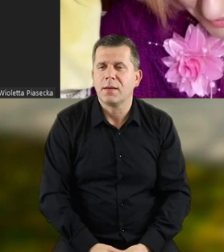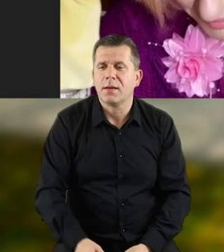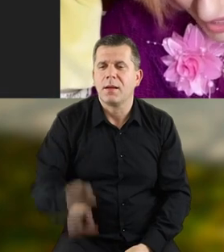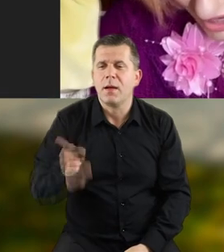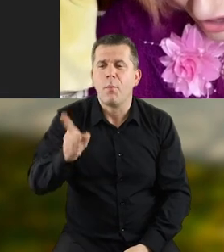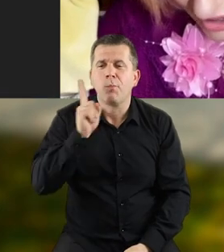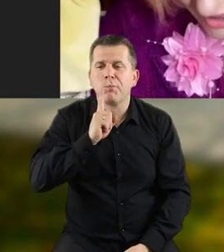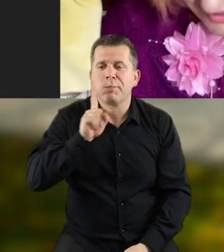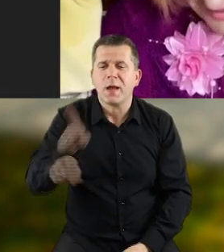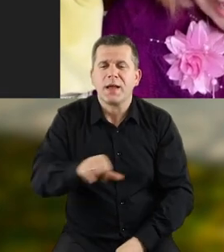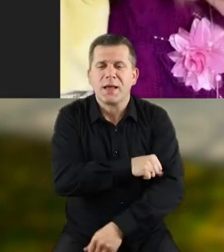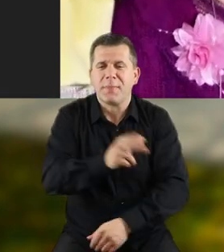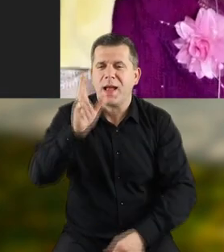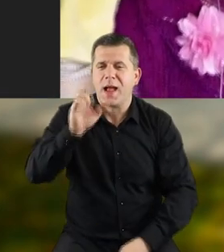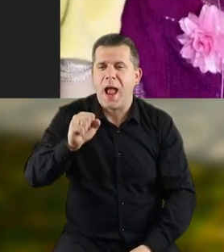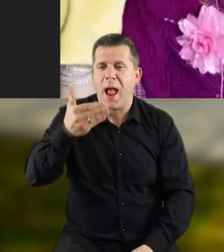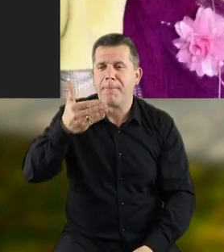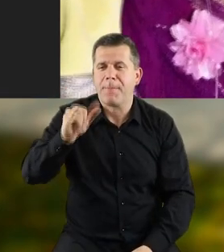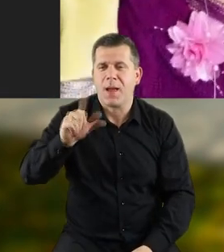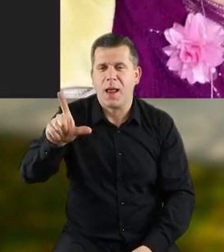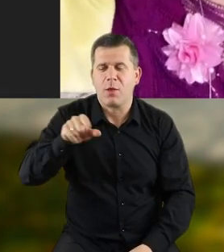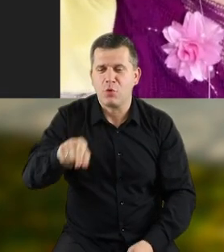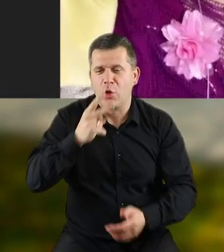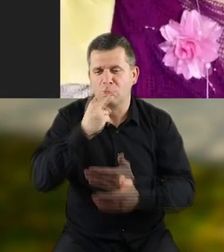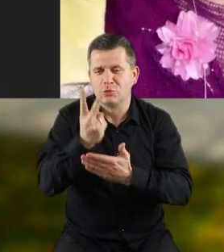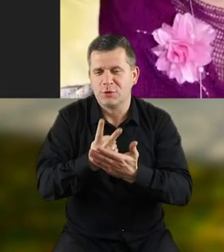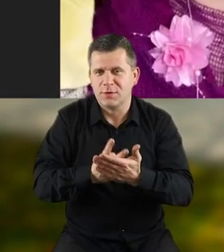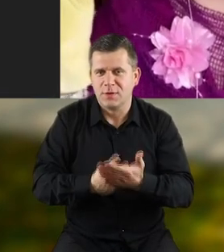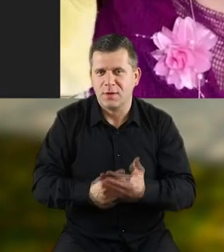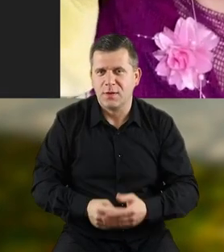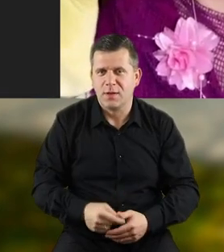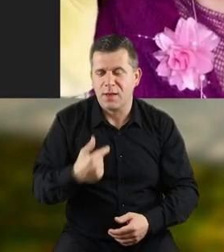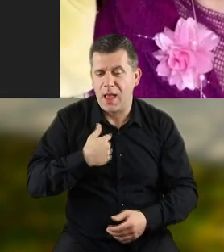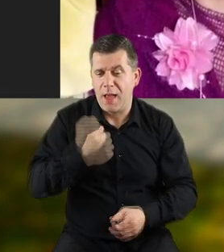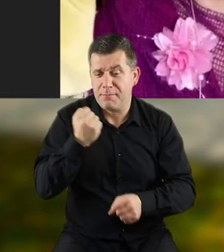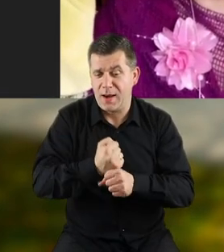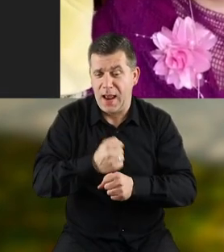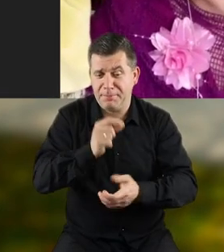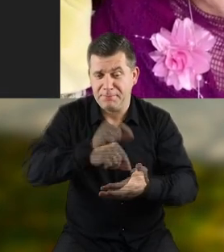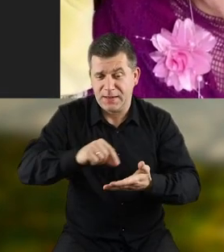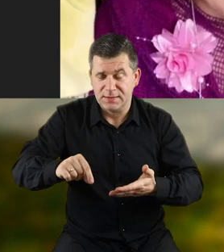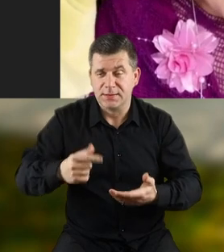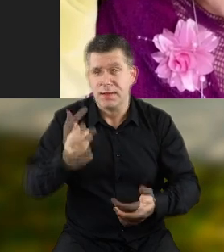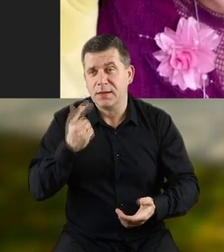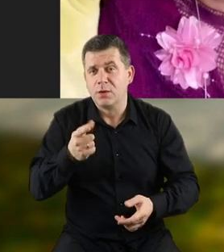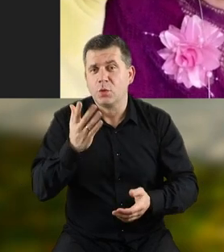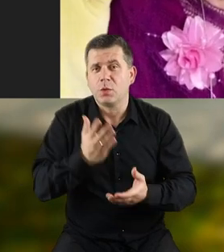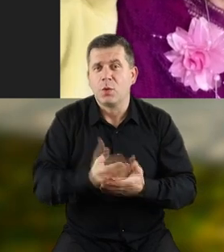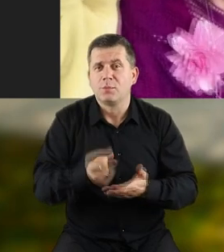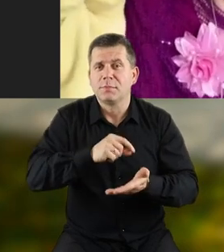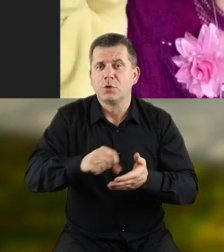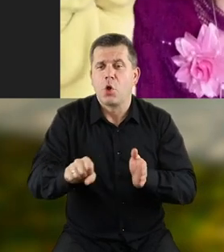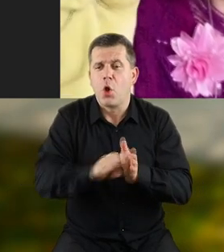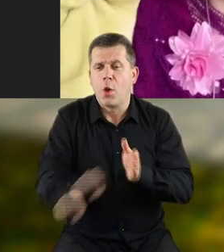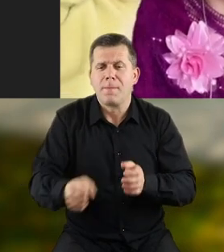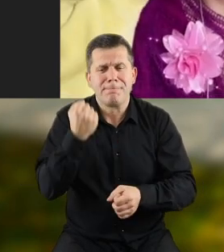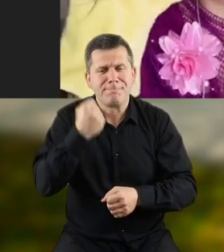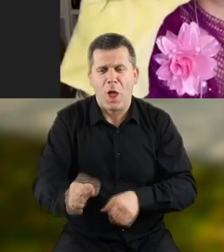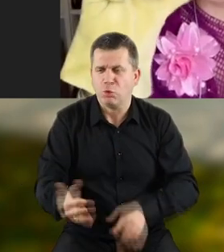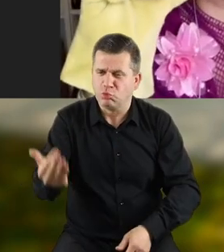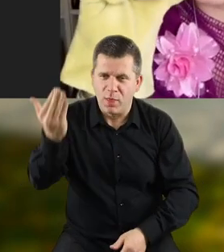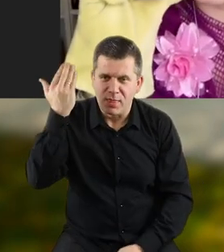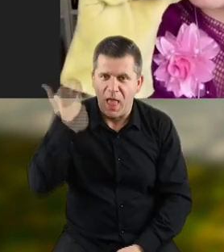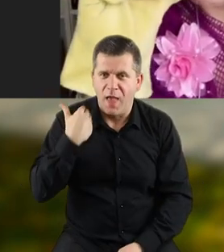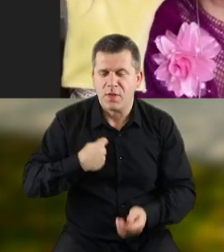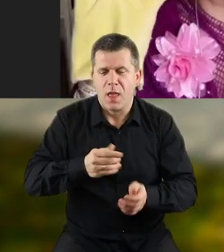sobie spisałam. Kamilek pytał. Tak, Kamilek to czytał. Kamilku, jak długo jestem pisarką? Jestem pisarką już od